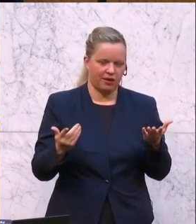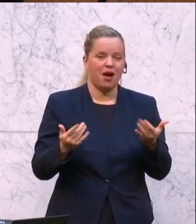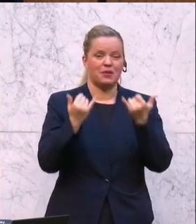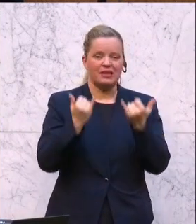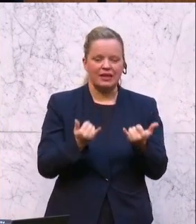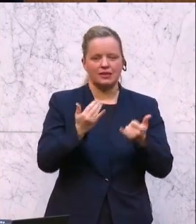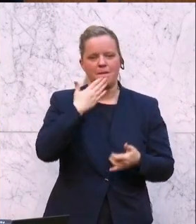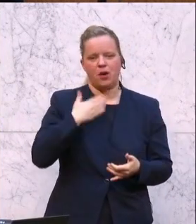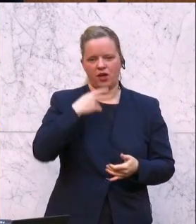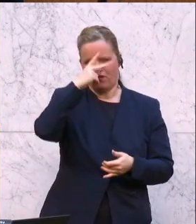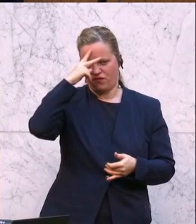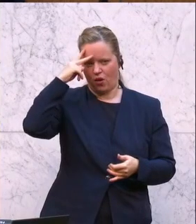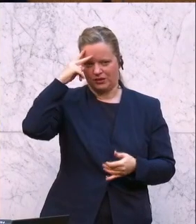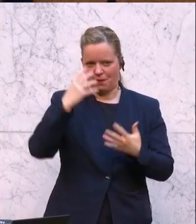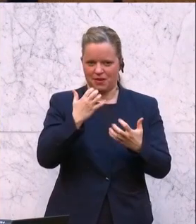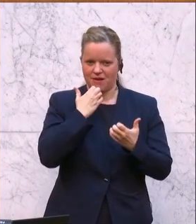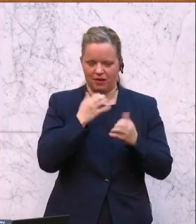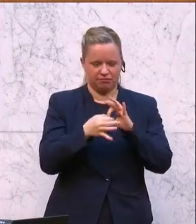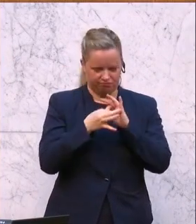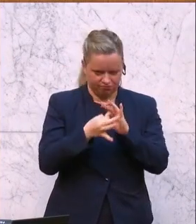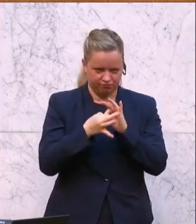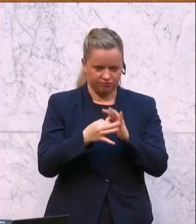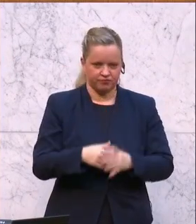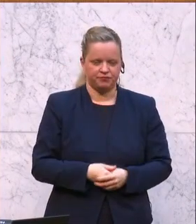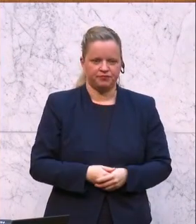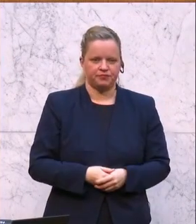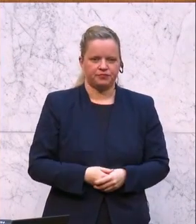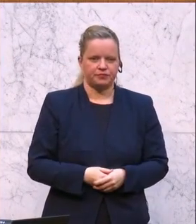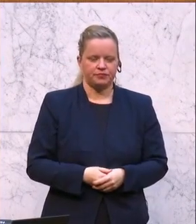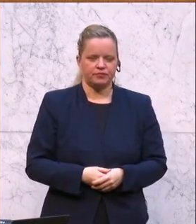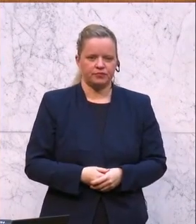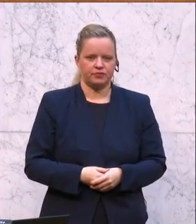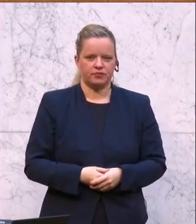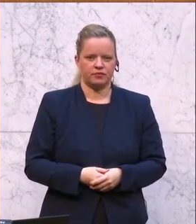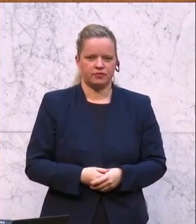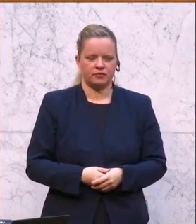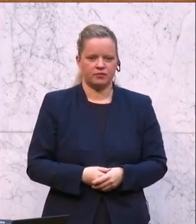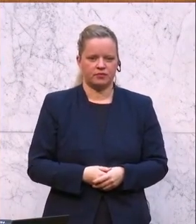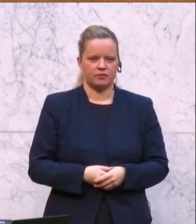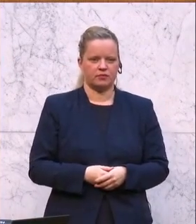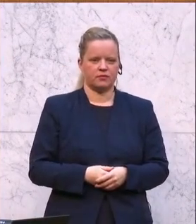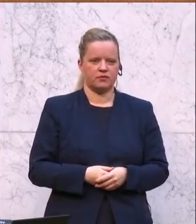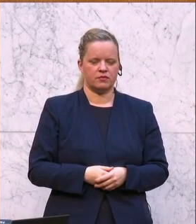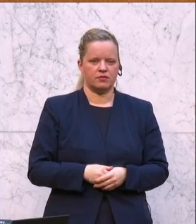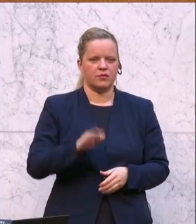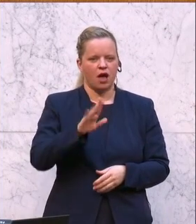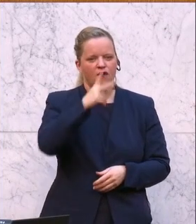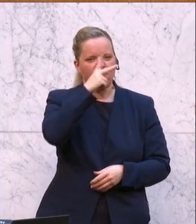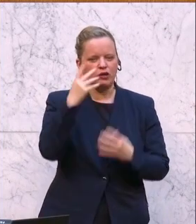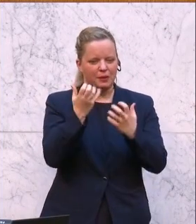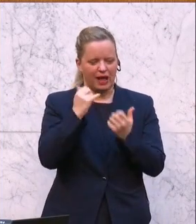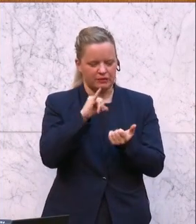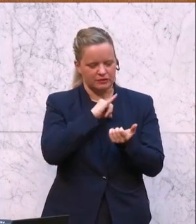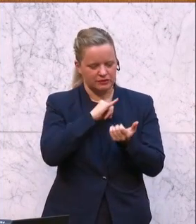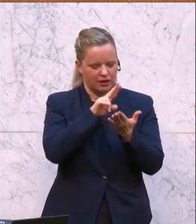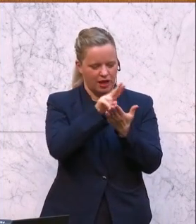Volksbegehren etwas sagen, geschätzte Damen und Herren. Ich habe Ihr Volksbegehren sehr interessiert durchgelesen. Ich muss Ihnen sagen,